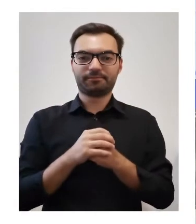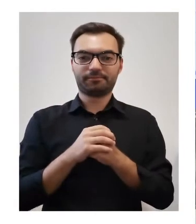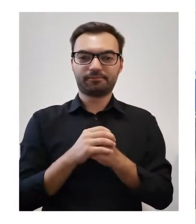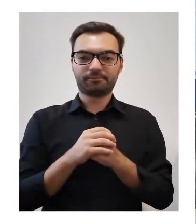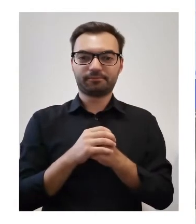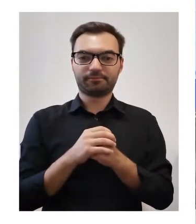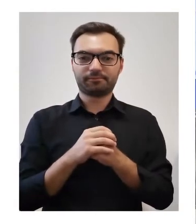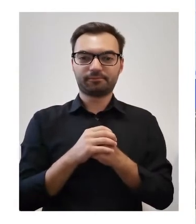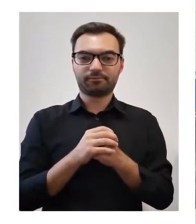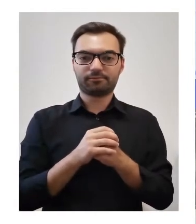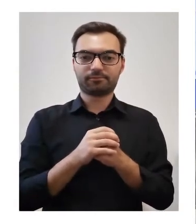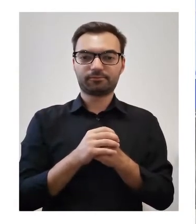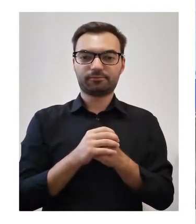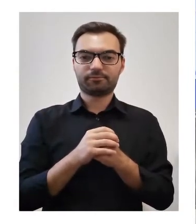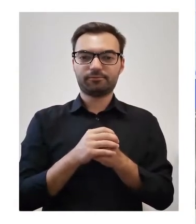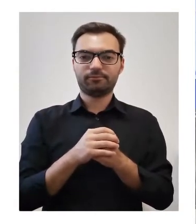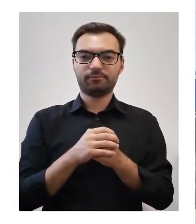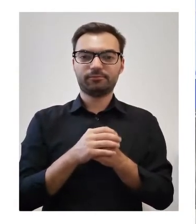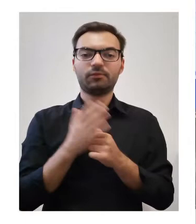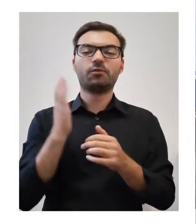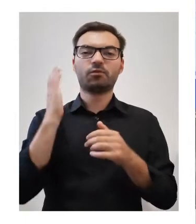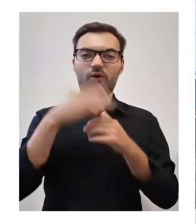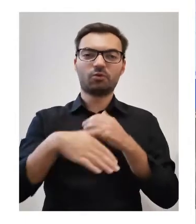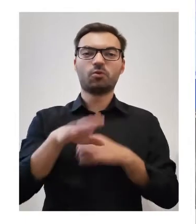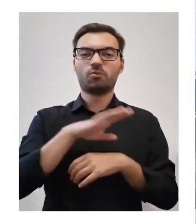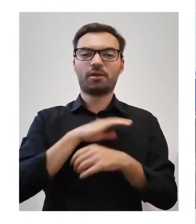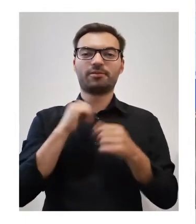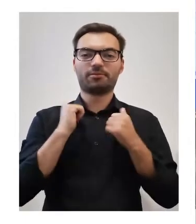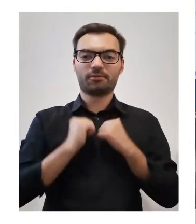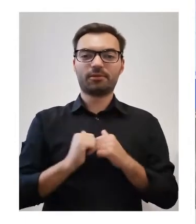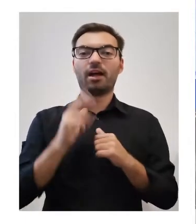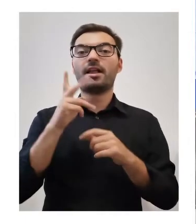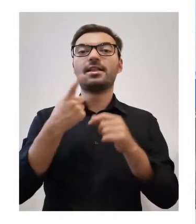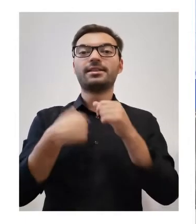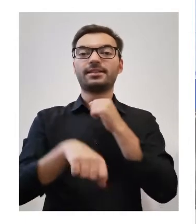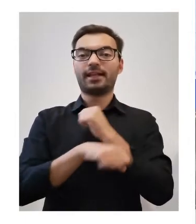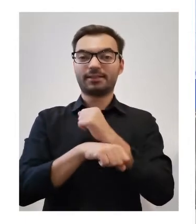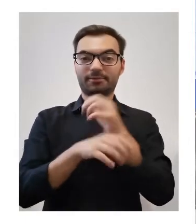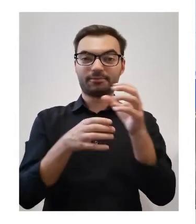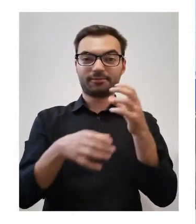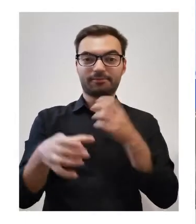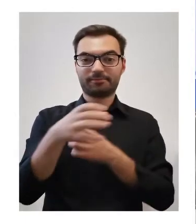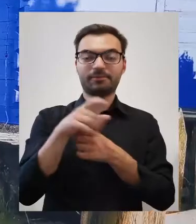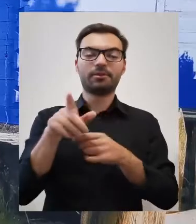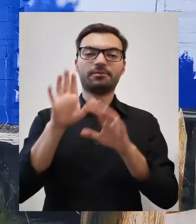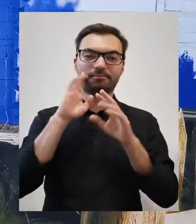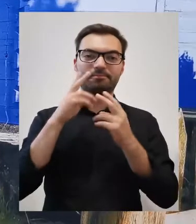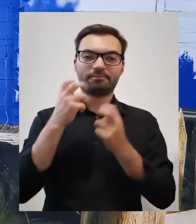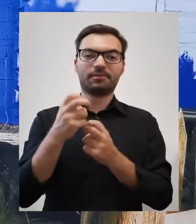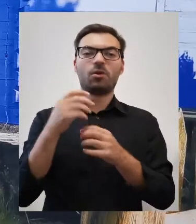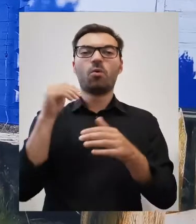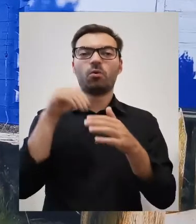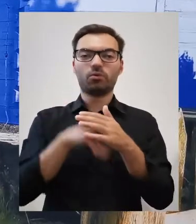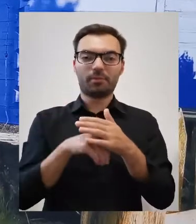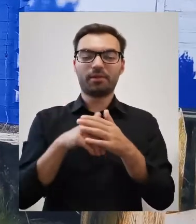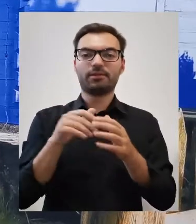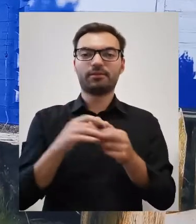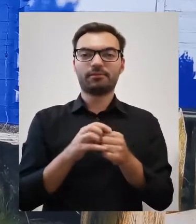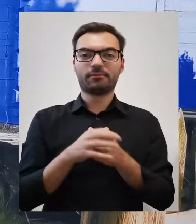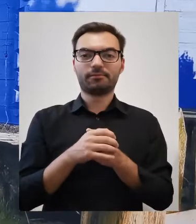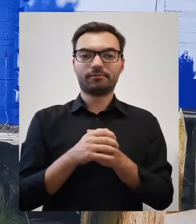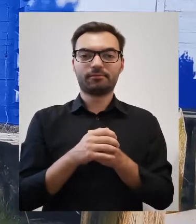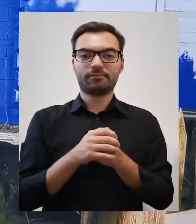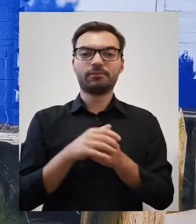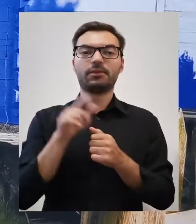teren, topią i wtedy dopiero mogą odejść w spokoju. Natomiast ten, kogo utopiły, pozostaje utopcem